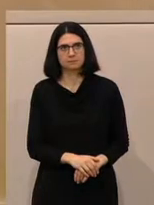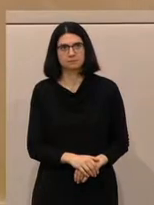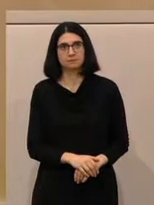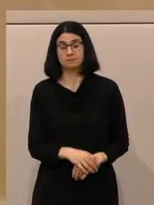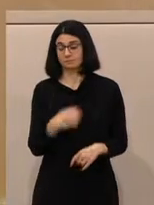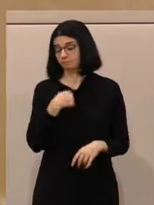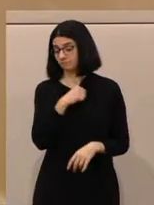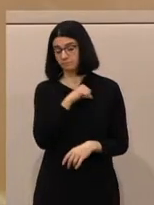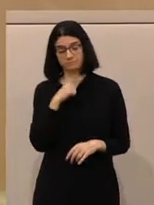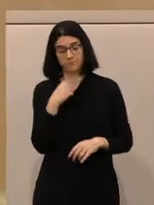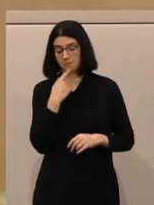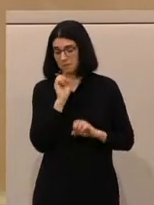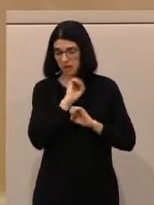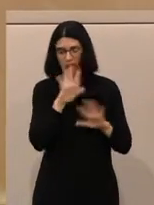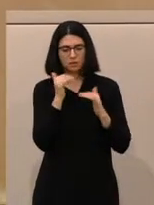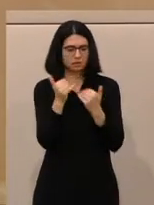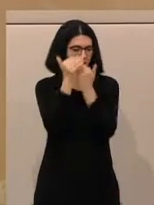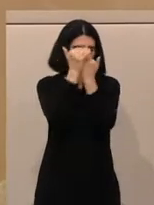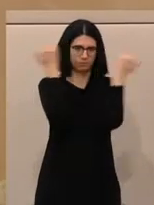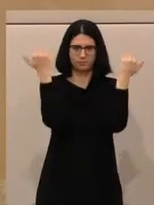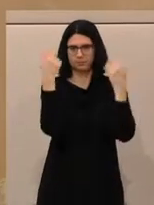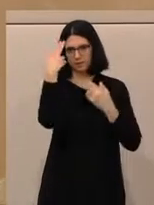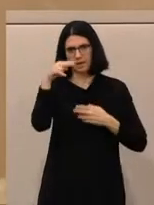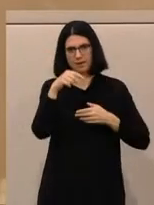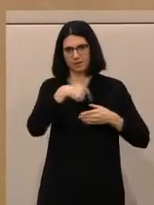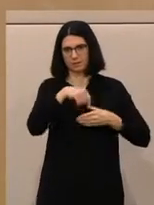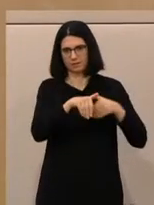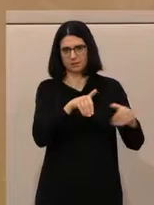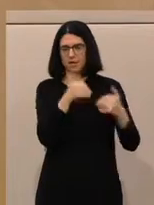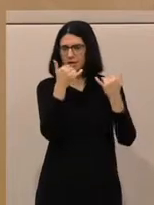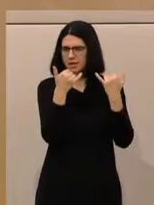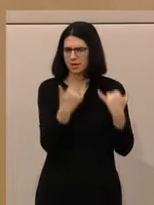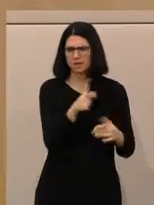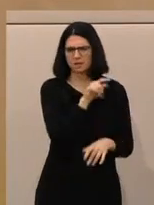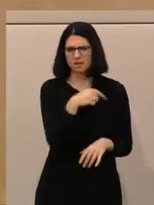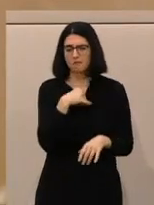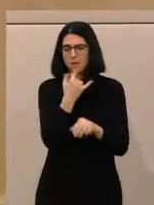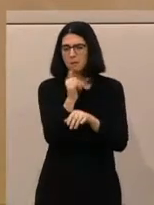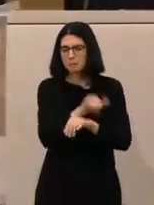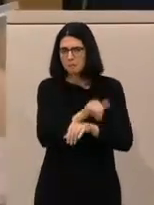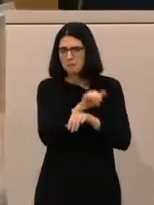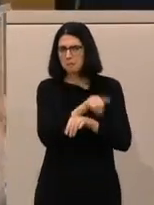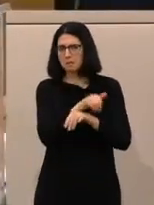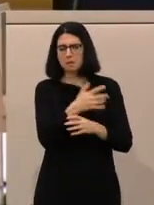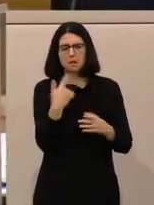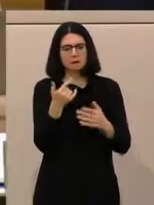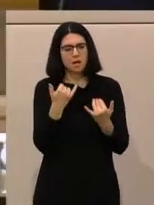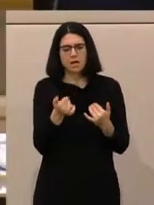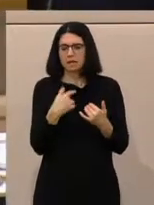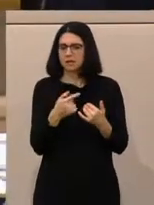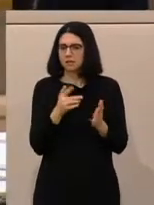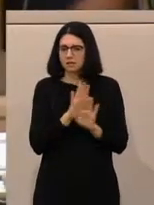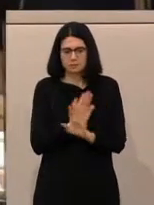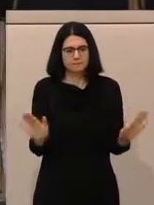Ich sage ganz klar, es reicht, Herr Innenminister. Bitte beenden Sie Ihre Fahrlässigkeit, übernehmen Sie die Verantwortung.